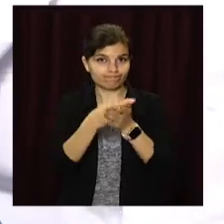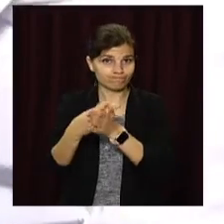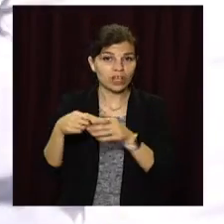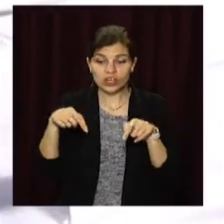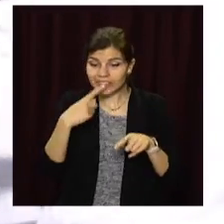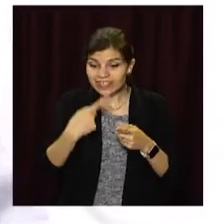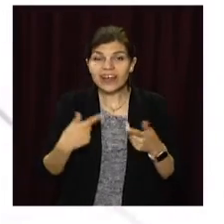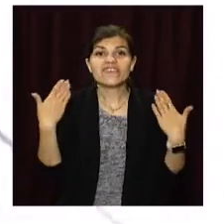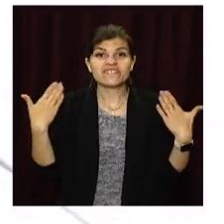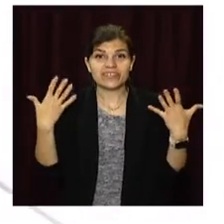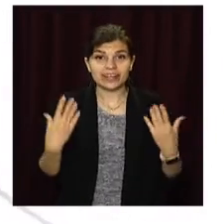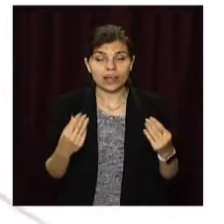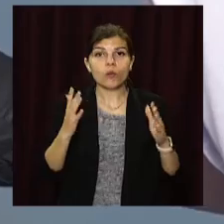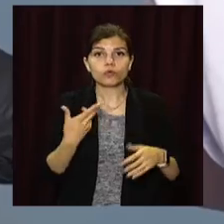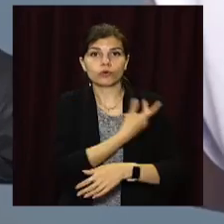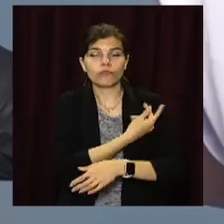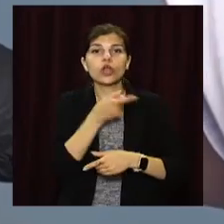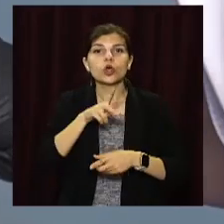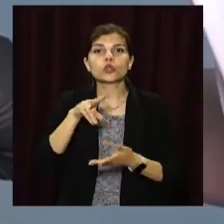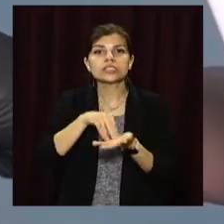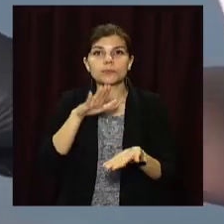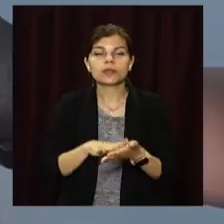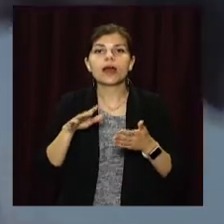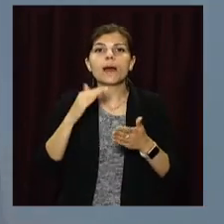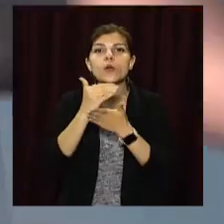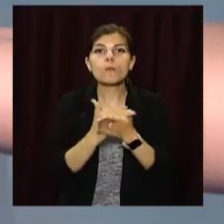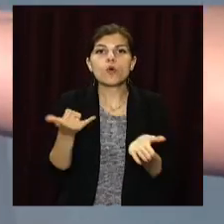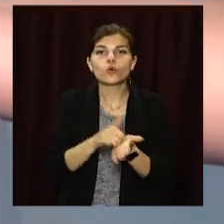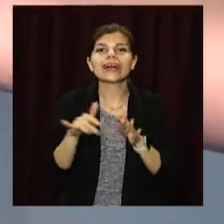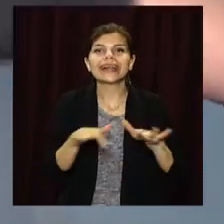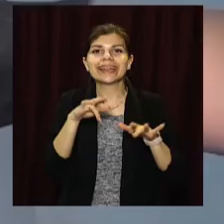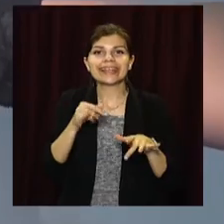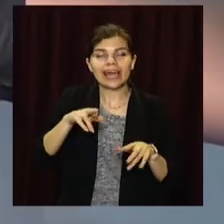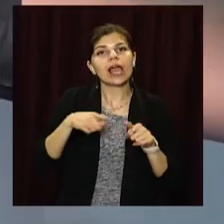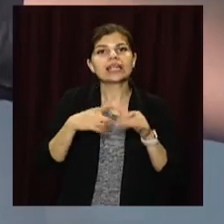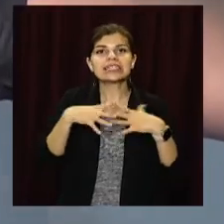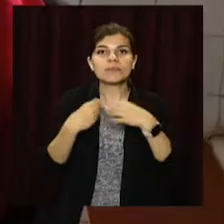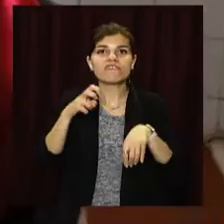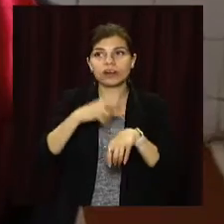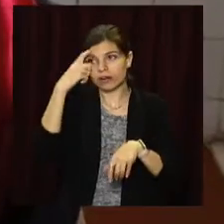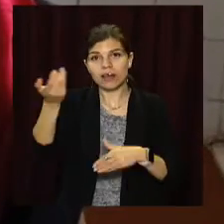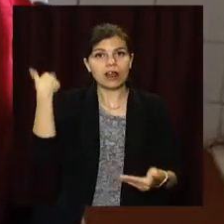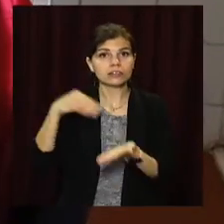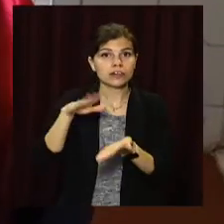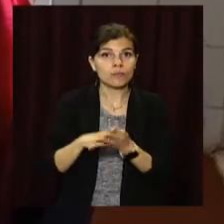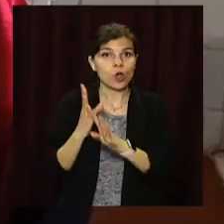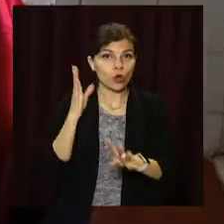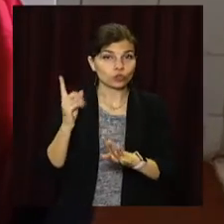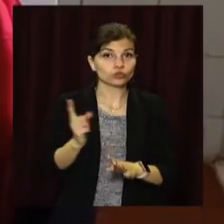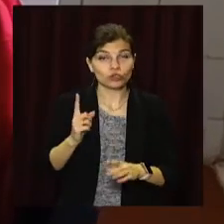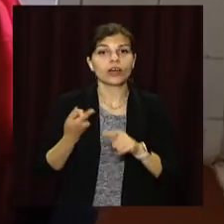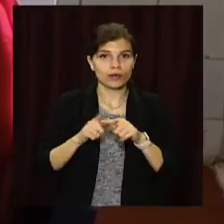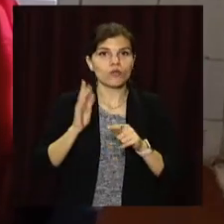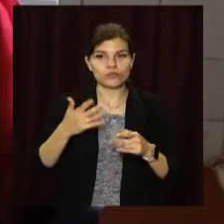вихідними будуть імунізувати тих, хто записався в додатку «Дія» або у свого сімейного лікаря. Через збільшення поставок вакцини